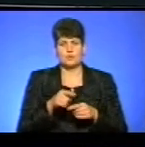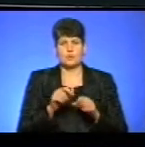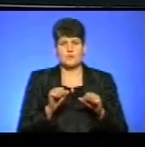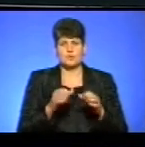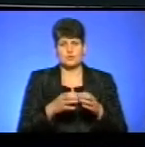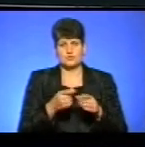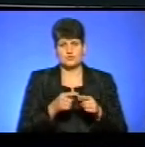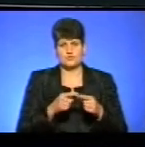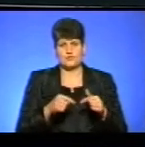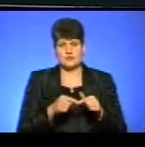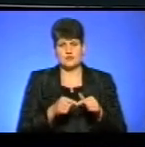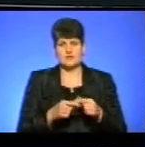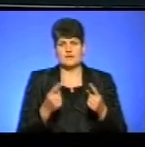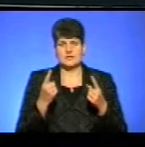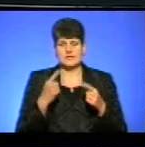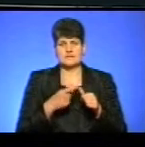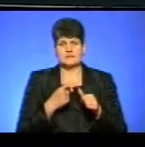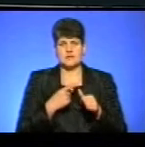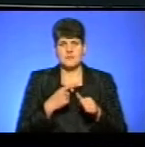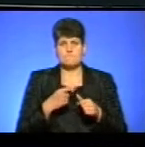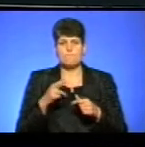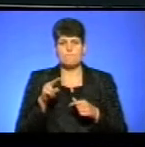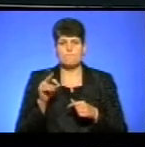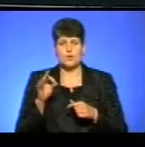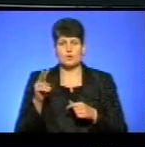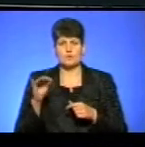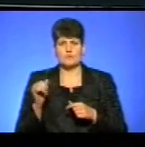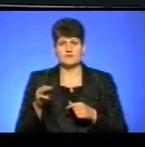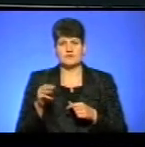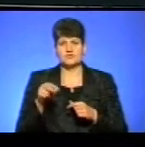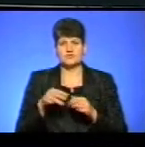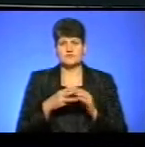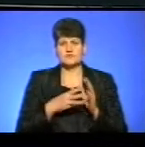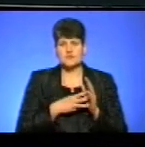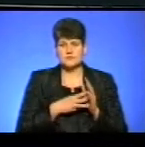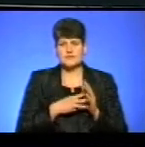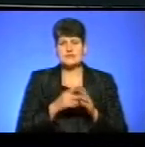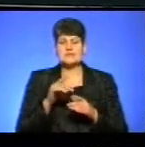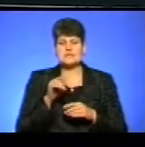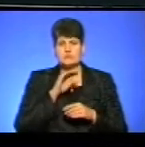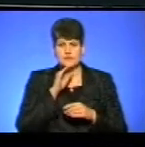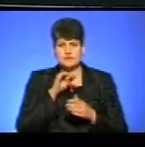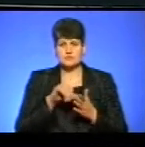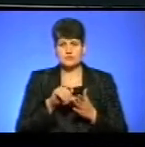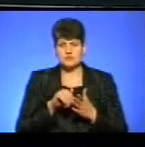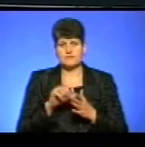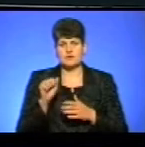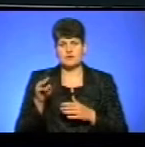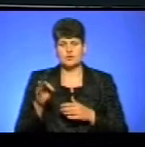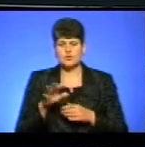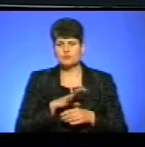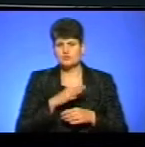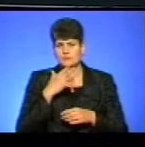Військове звання полковник отримав у травні 2018-го. За професіоналізм під час участів АТО був